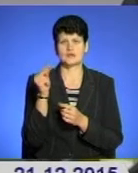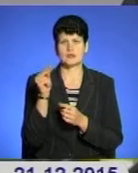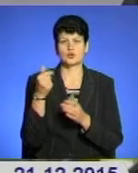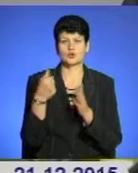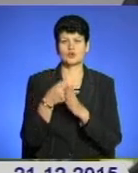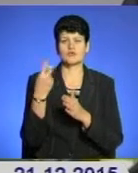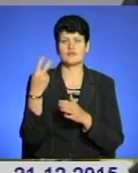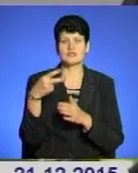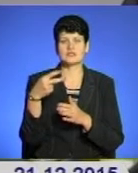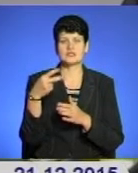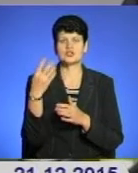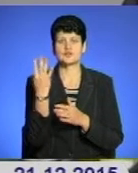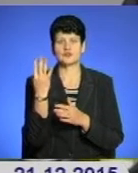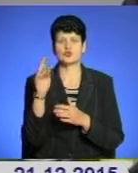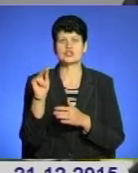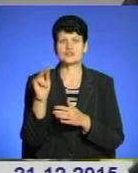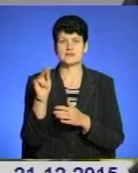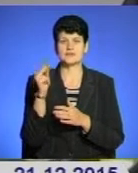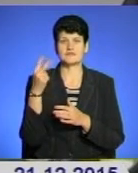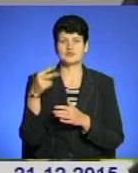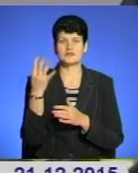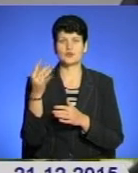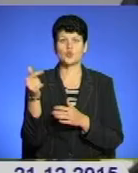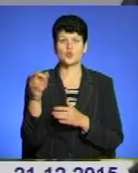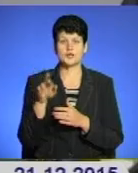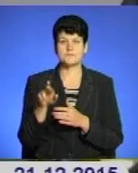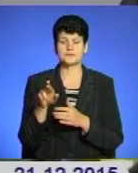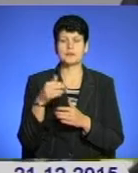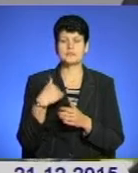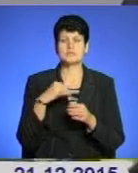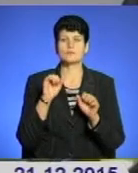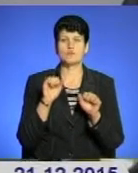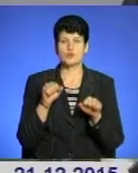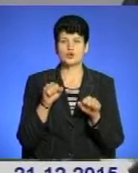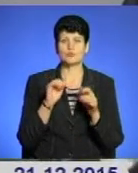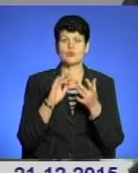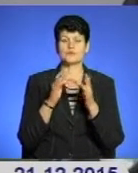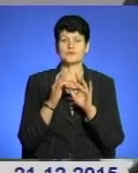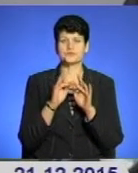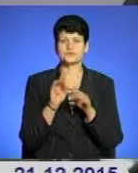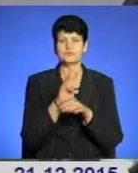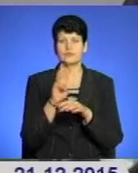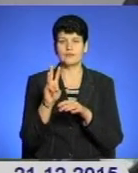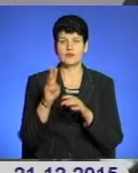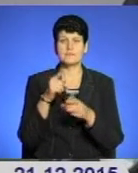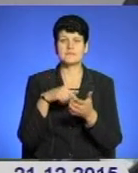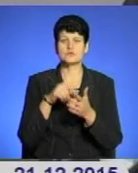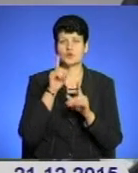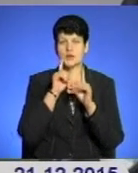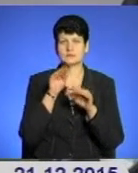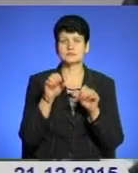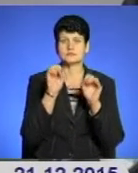24 грудня, ми вже зможемо на сайт міської ради подати інформацію,